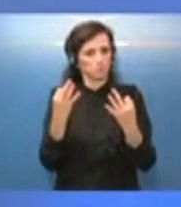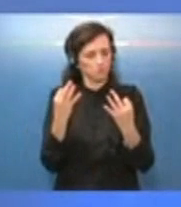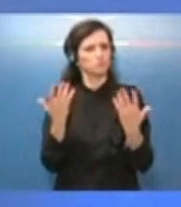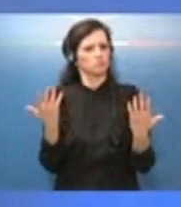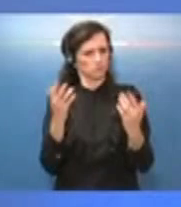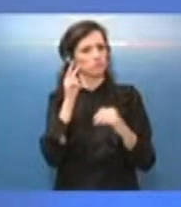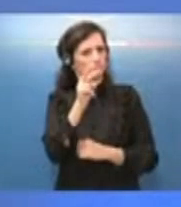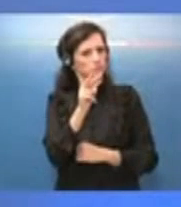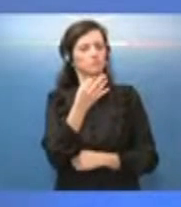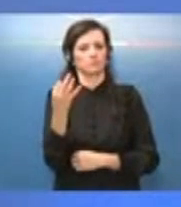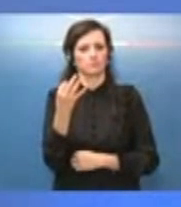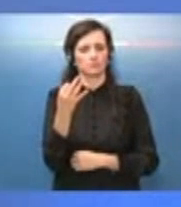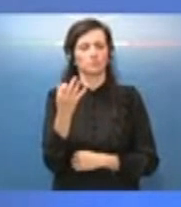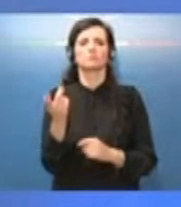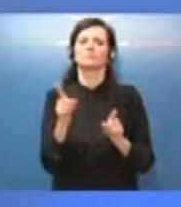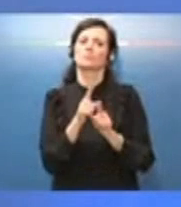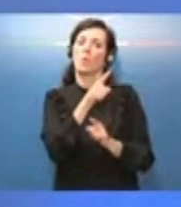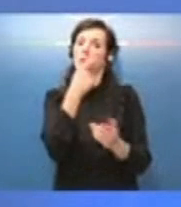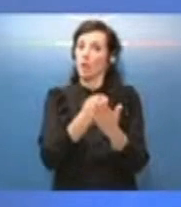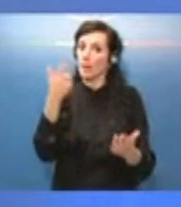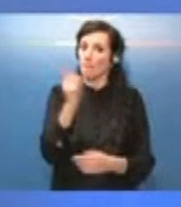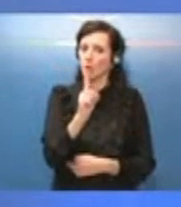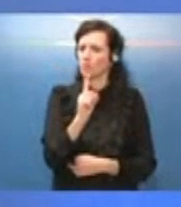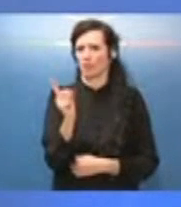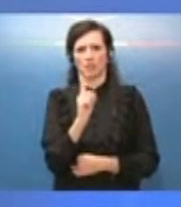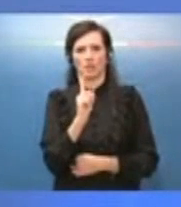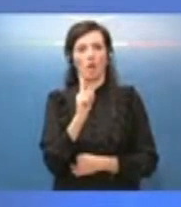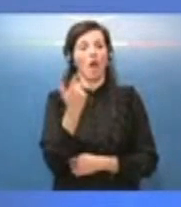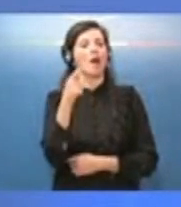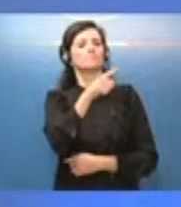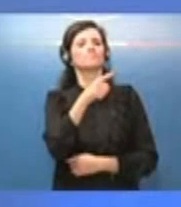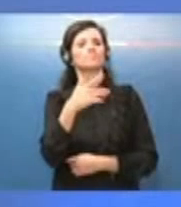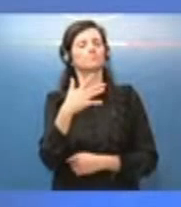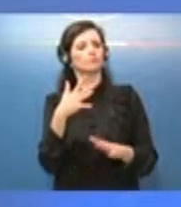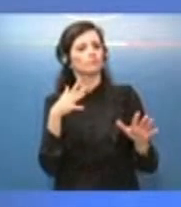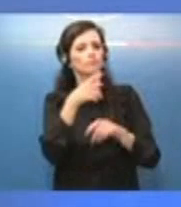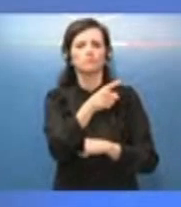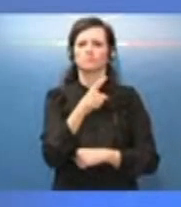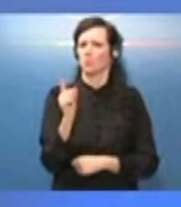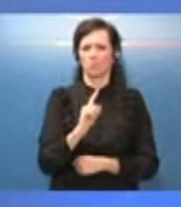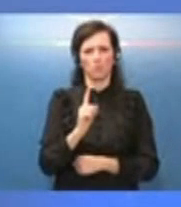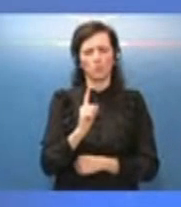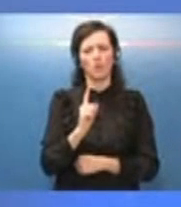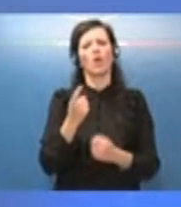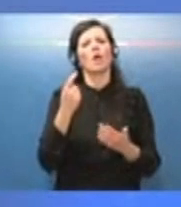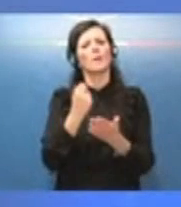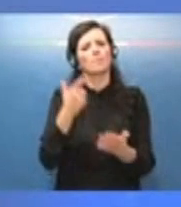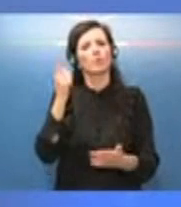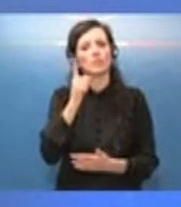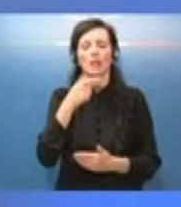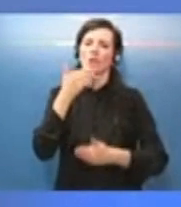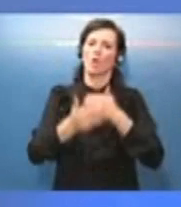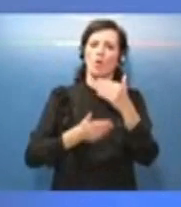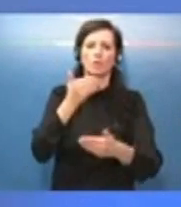bisogna né sottovalutare né, secondo me, né anche criminalizzare. Bisogna cercare di continuare sulla strada, cercando di